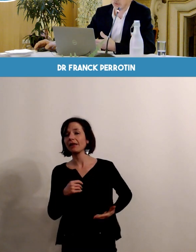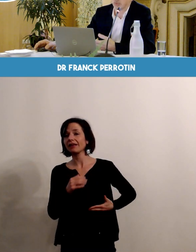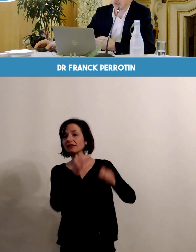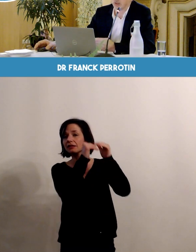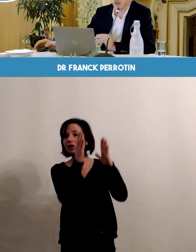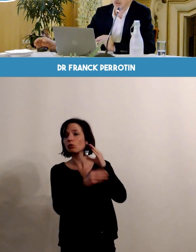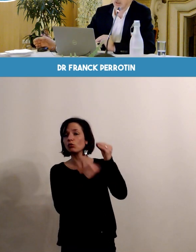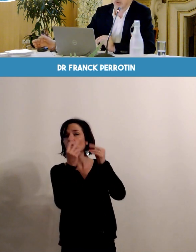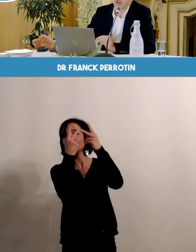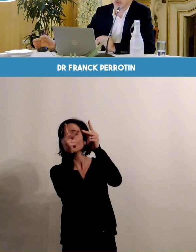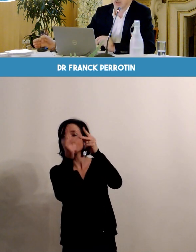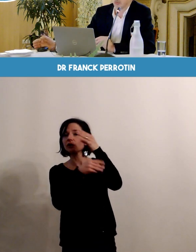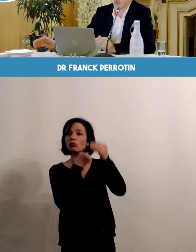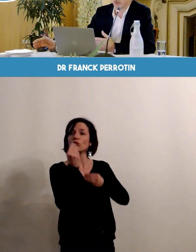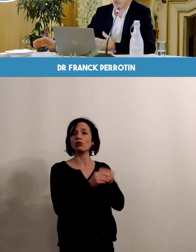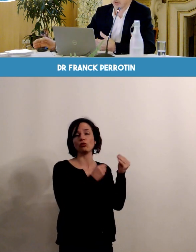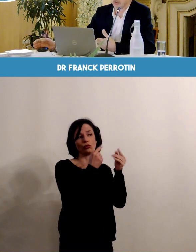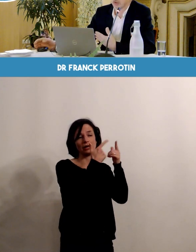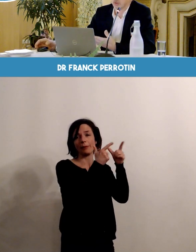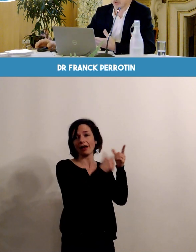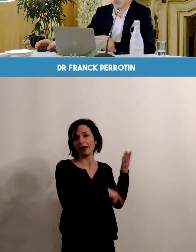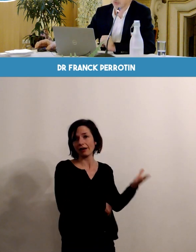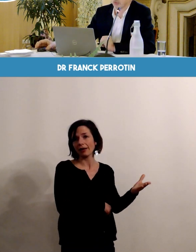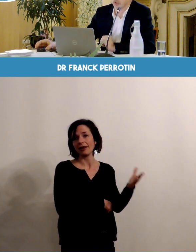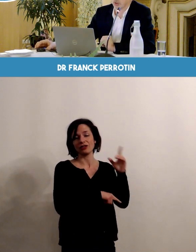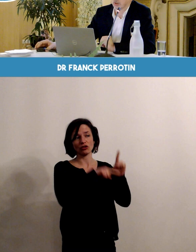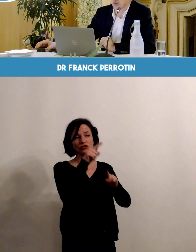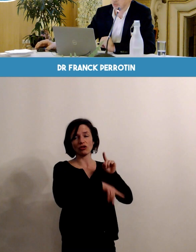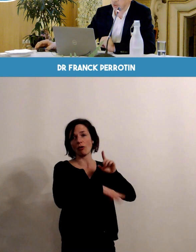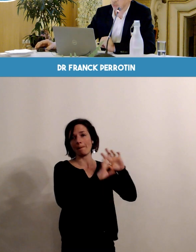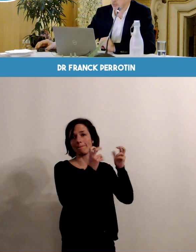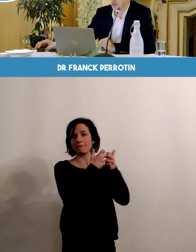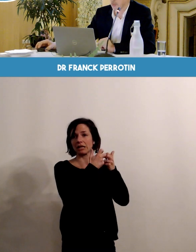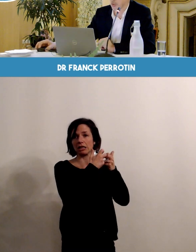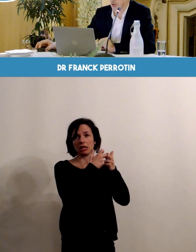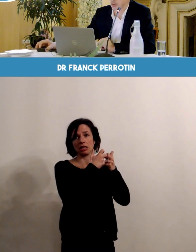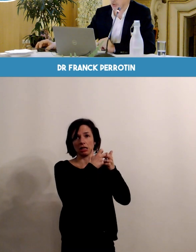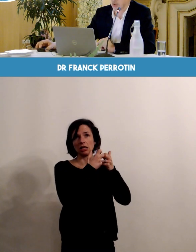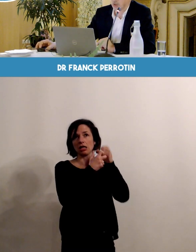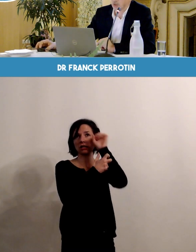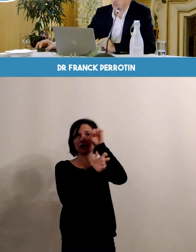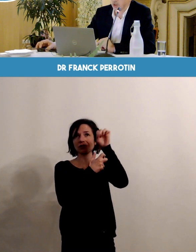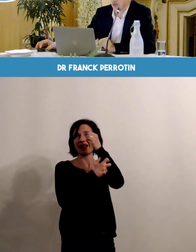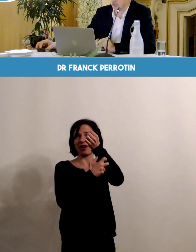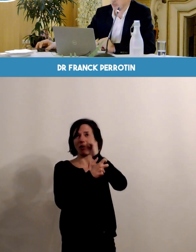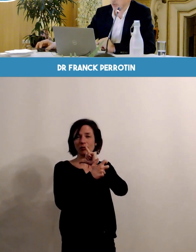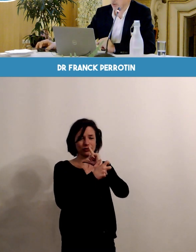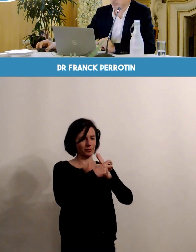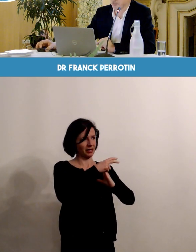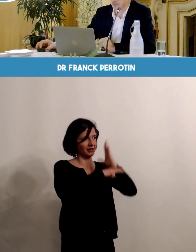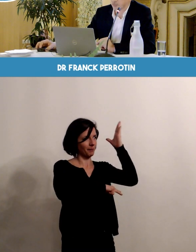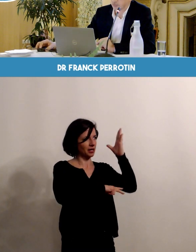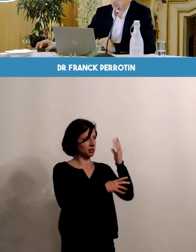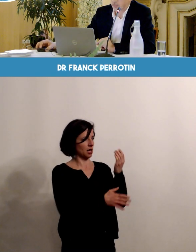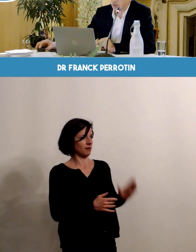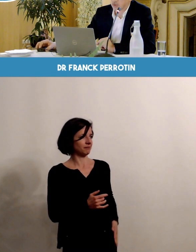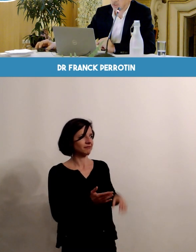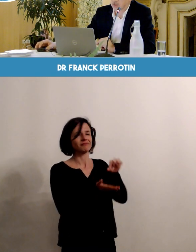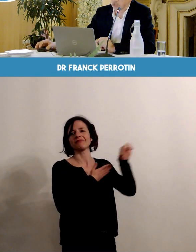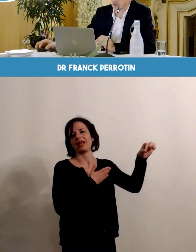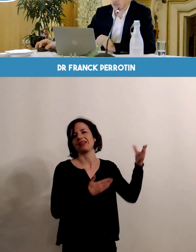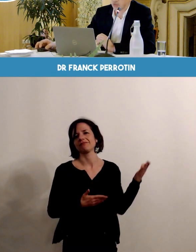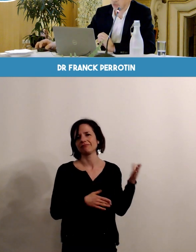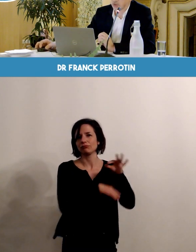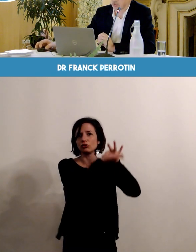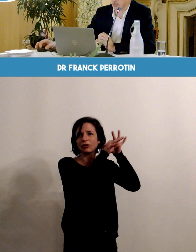maternités qui sont libérales, dans lesquelles il peut parfois y avoir des dépassements d'honoraires qui ne sont pas toujours pris en charge par les mutuelles.